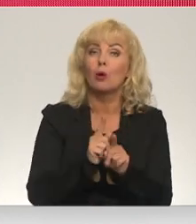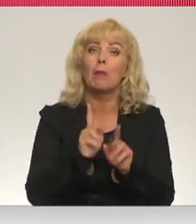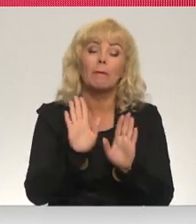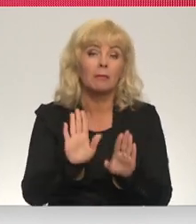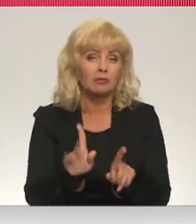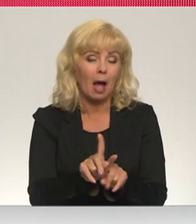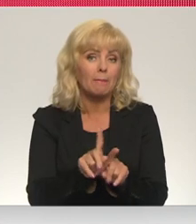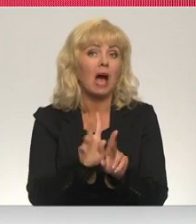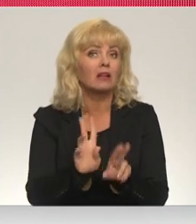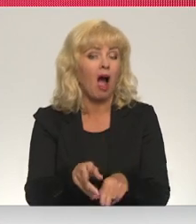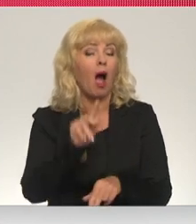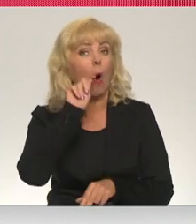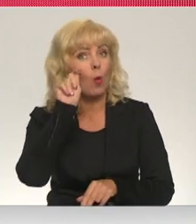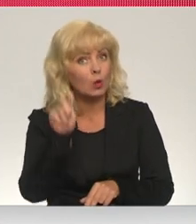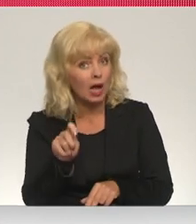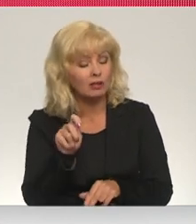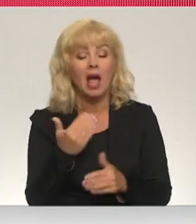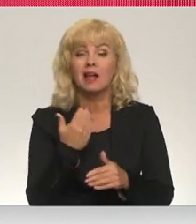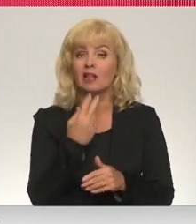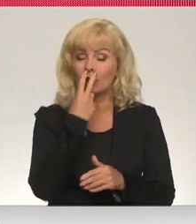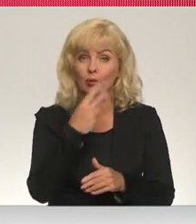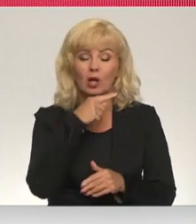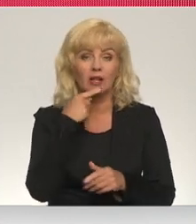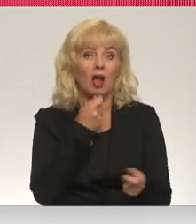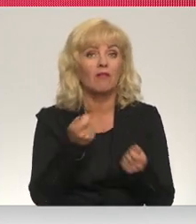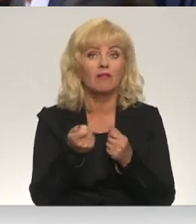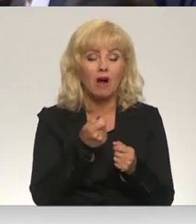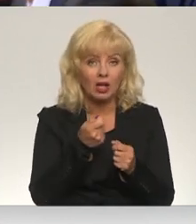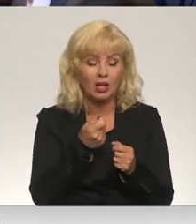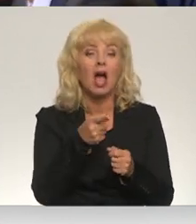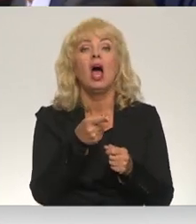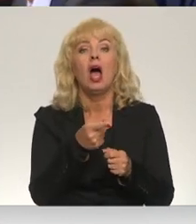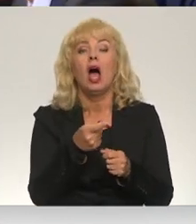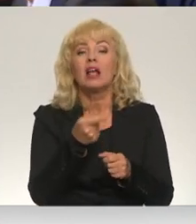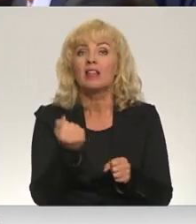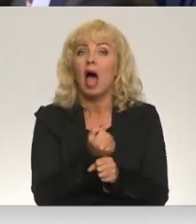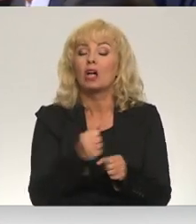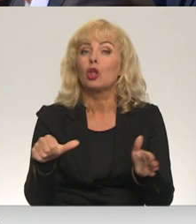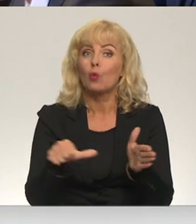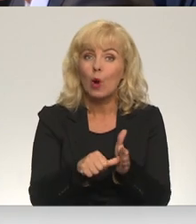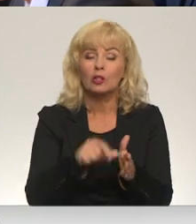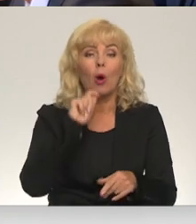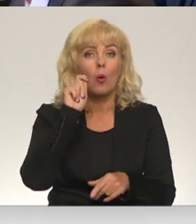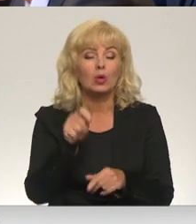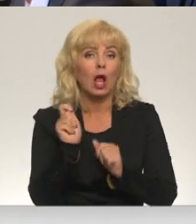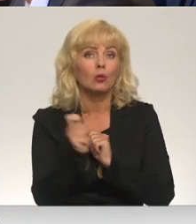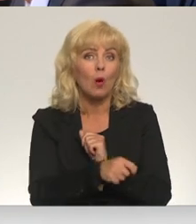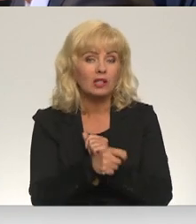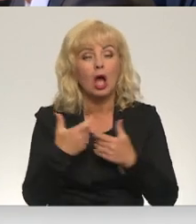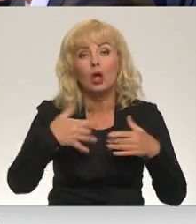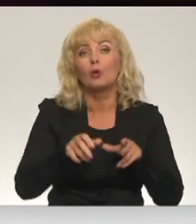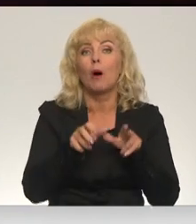Bet es uzskatu, ka pašreizēja Krievijas vadība rīkojas noziedzīgi. Karadarbība Ukrainā nosodīja arī partijas domas